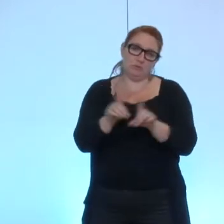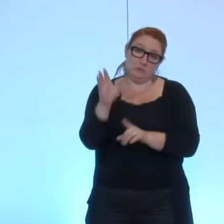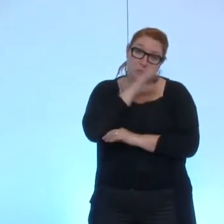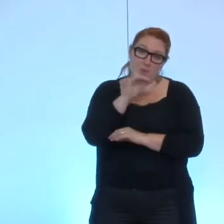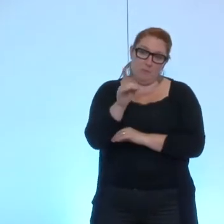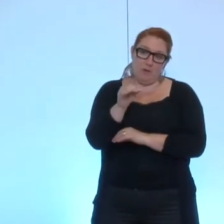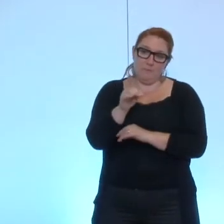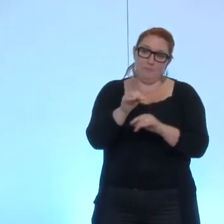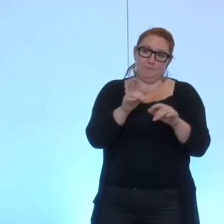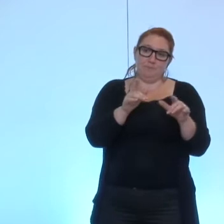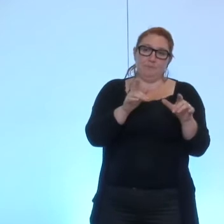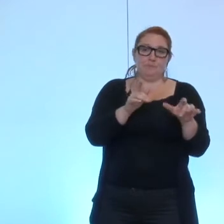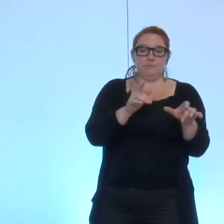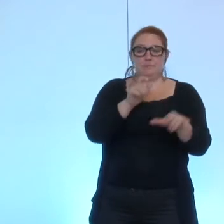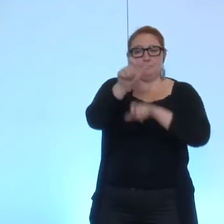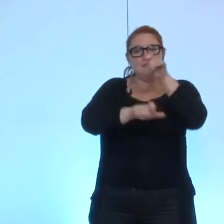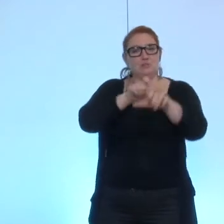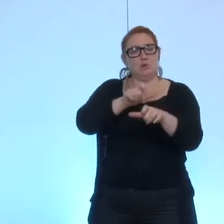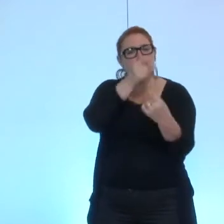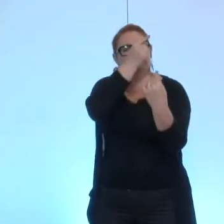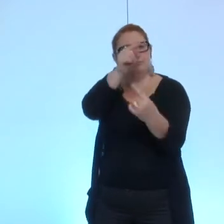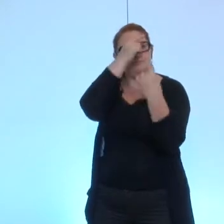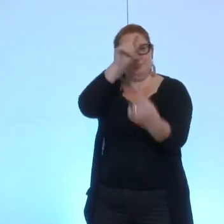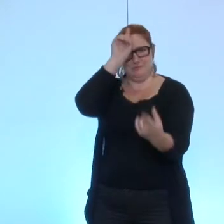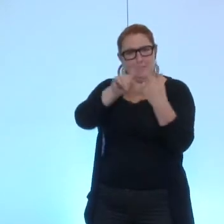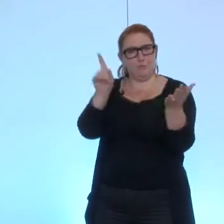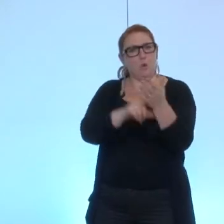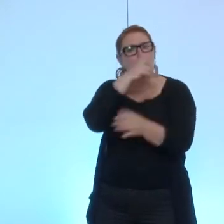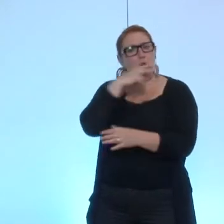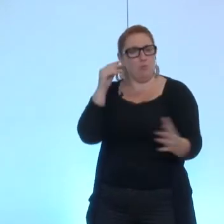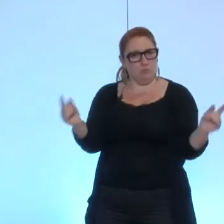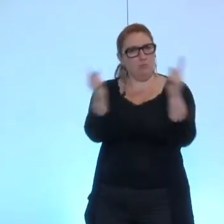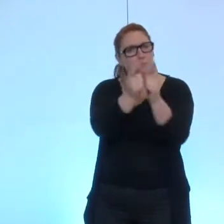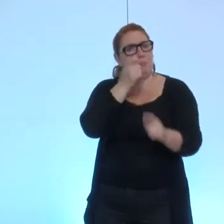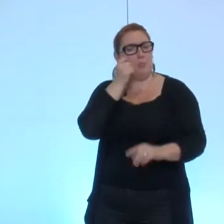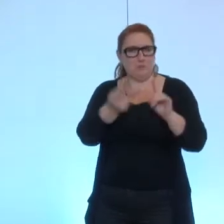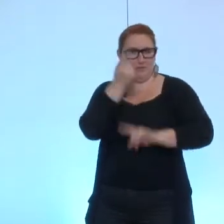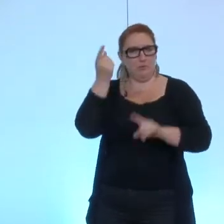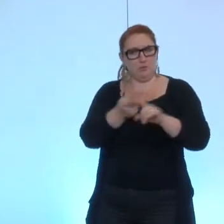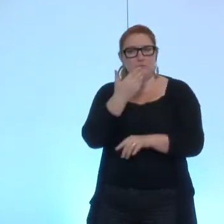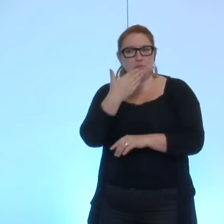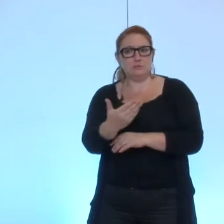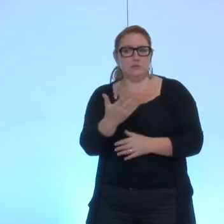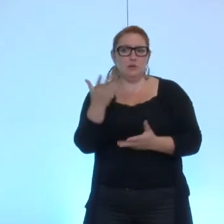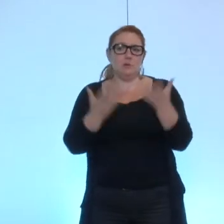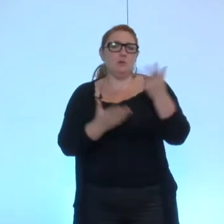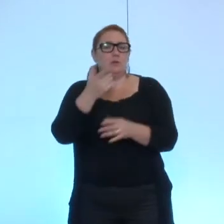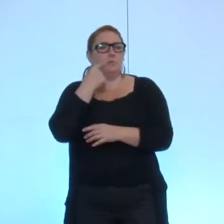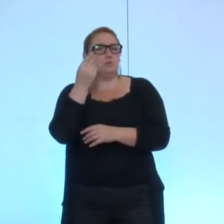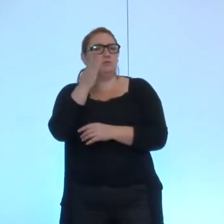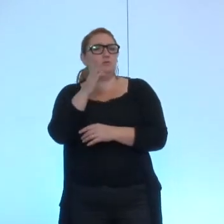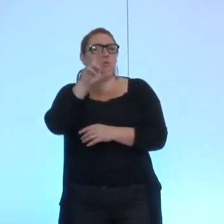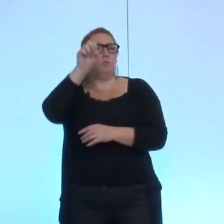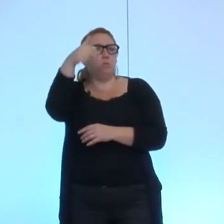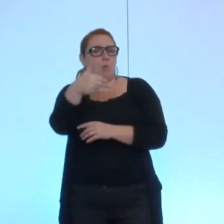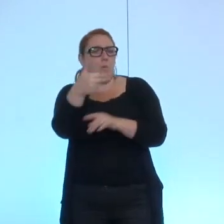rencontre de ces défenseurs des droits de l'homme dans ces pays là je vous remercie monsieur Brond peut-être on va enchaîner les prises de parole avant de